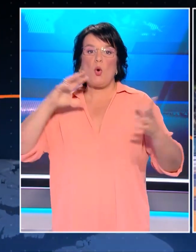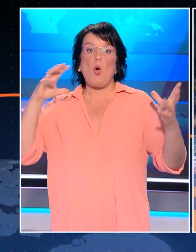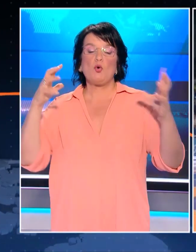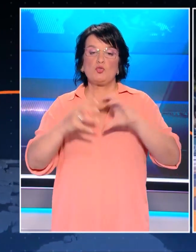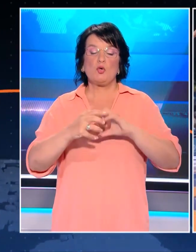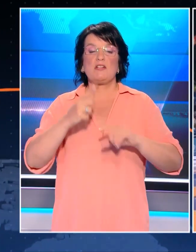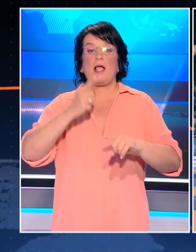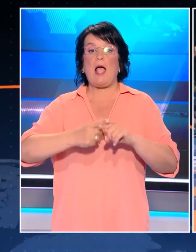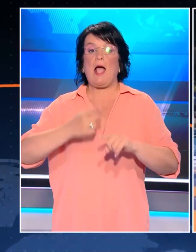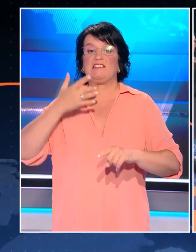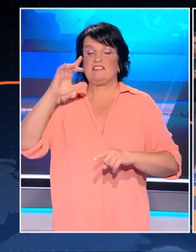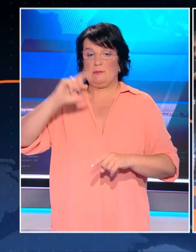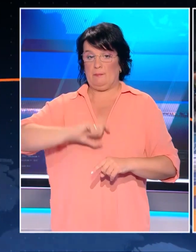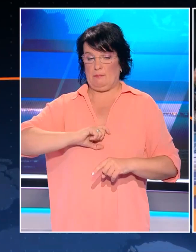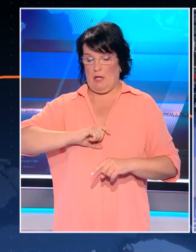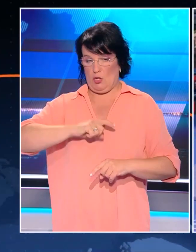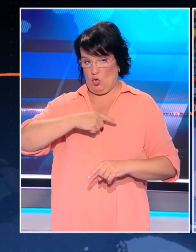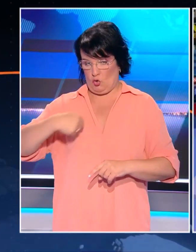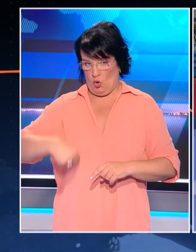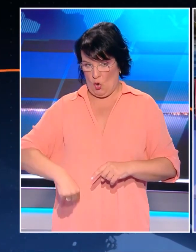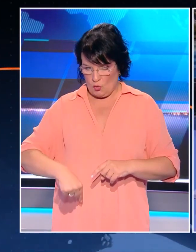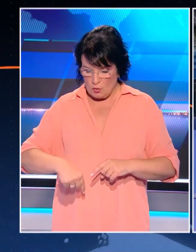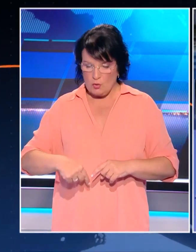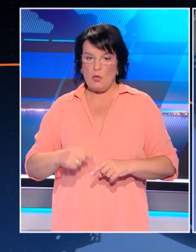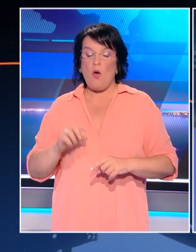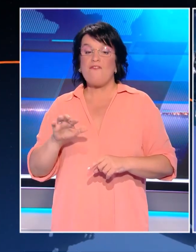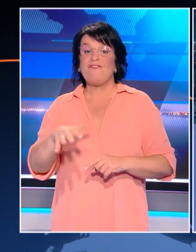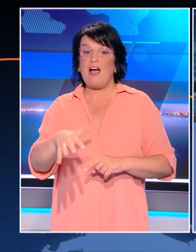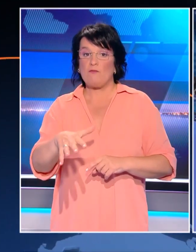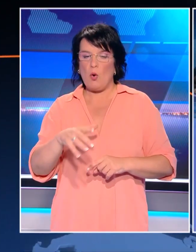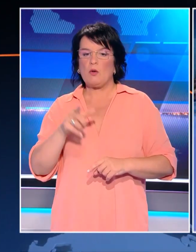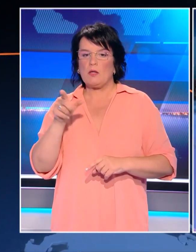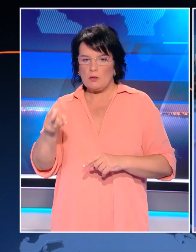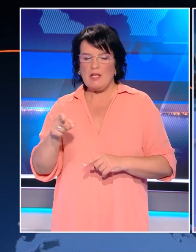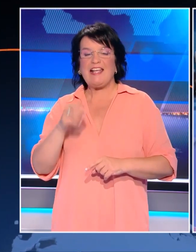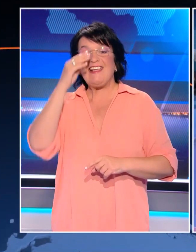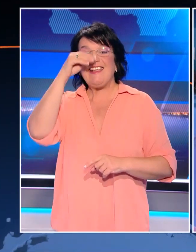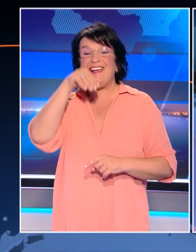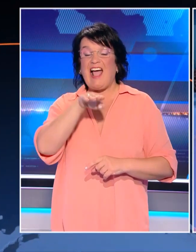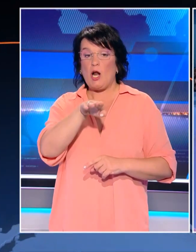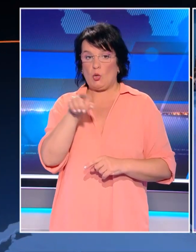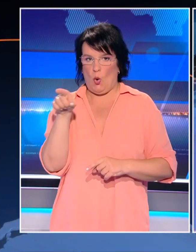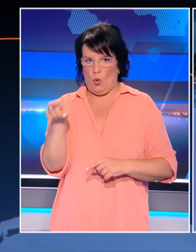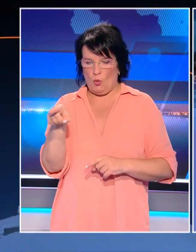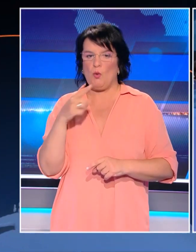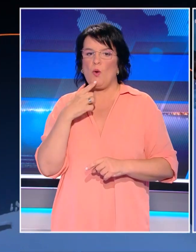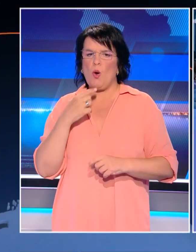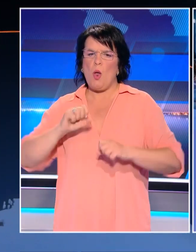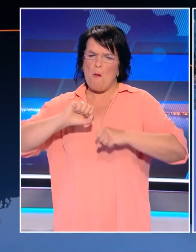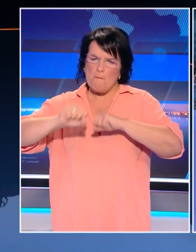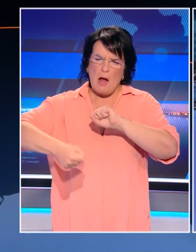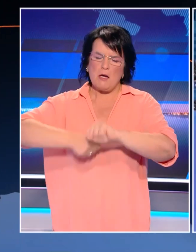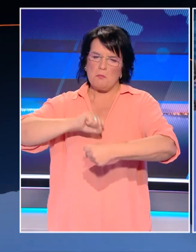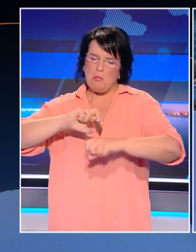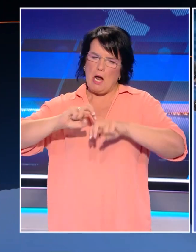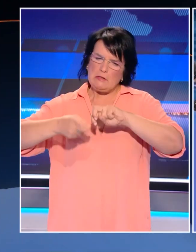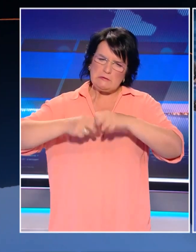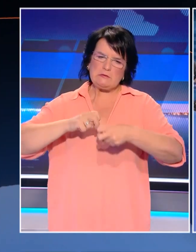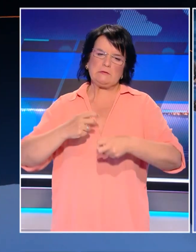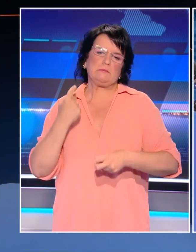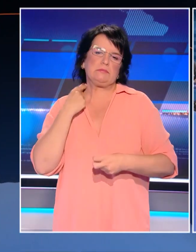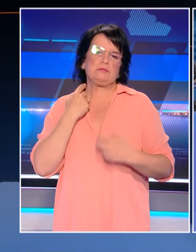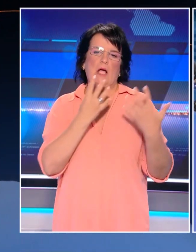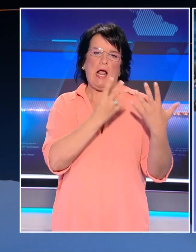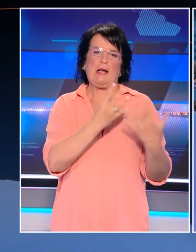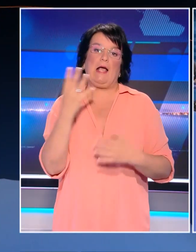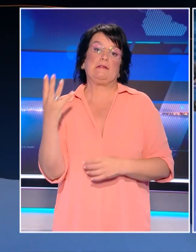ασημένου Ολυμπιονίκη του Τόκιο και μεγάλο φαβορή για το χρουσιομετάλλιο στο Παρίσι, τον Ιρανό Χασάν Γιαστανιρατσατσί, γνωρίζοντας την ήττα με